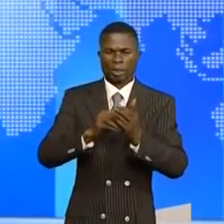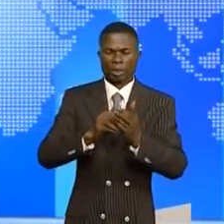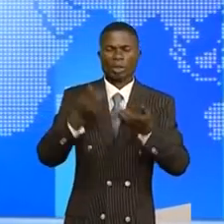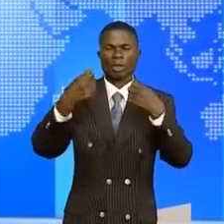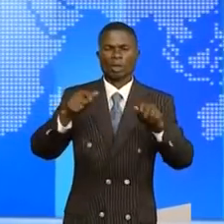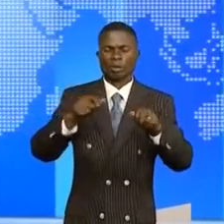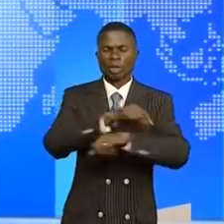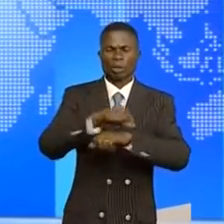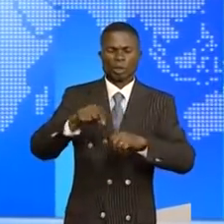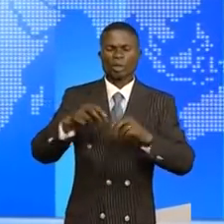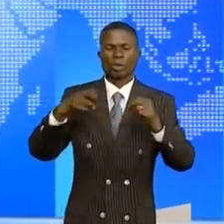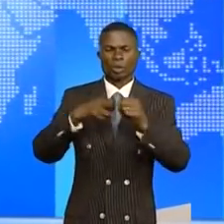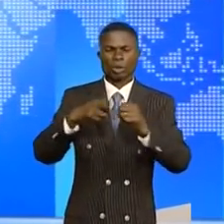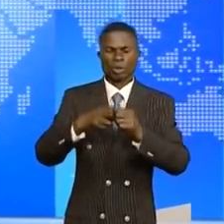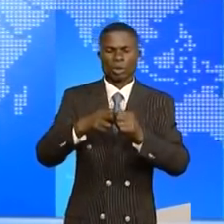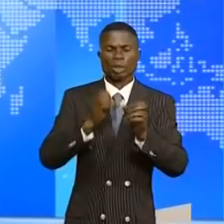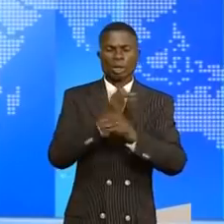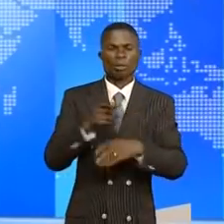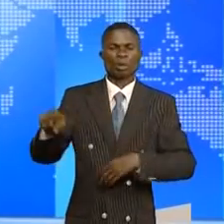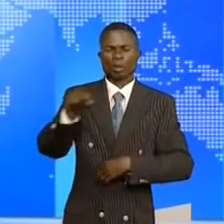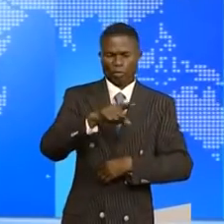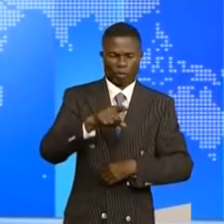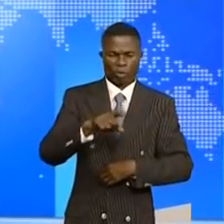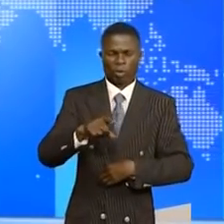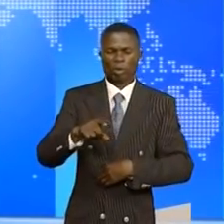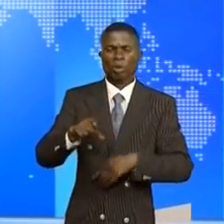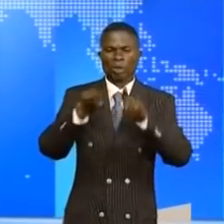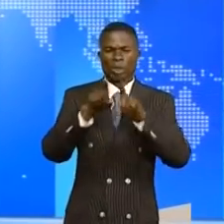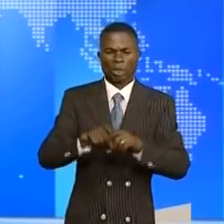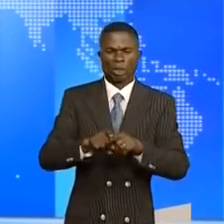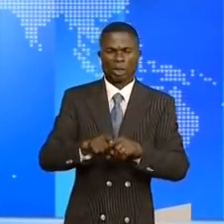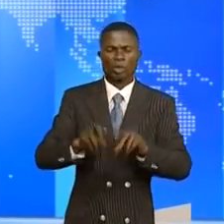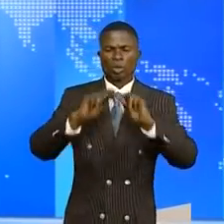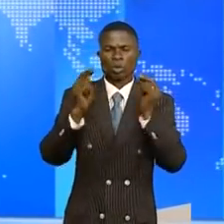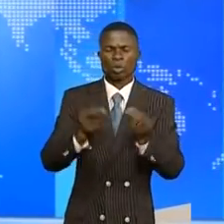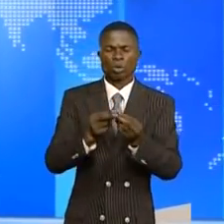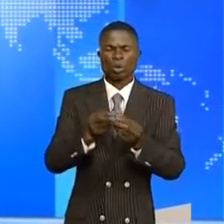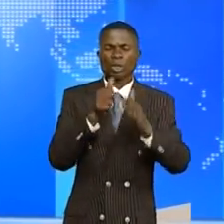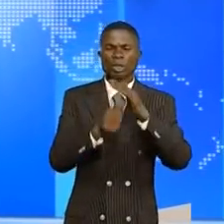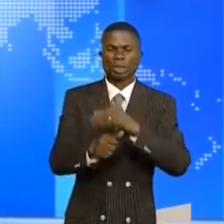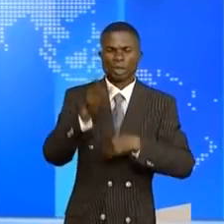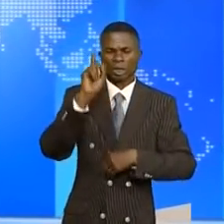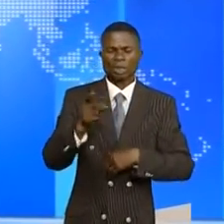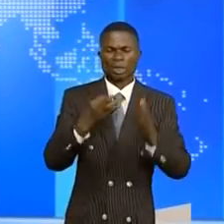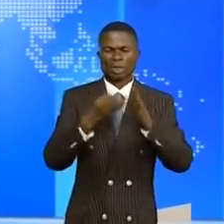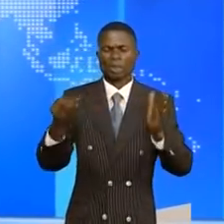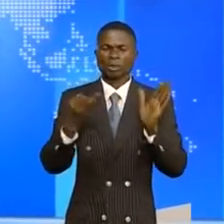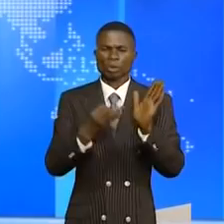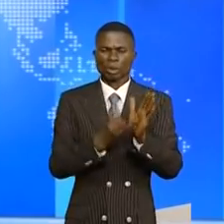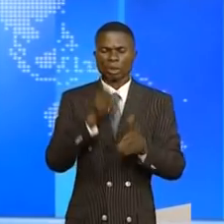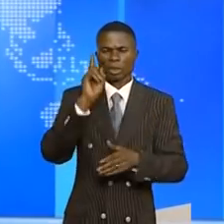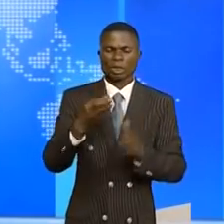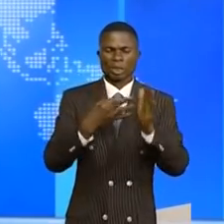vente et services sont à la disposition de la clientèle ainsi que le call center 177 et